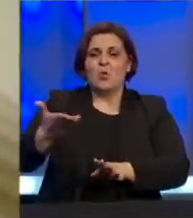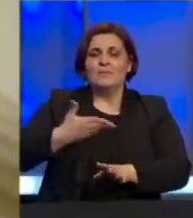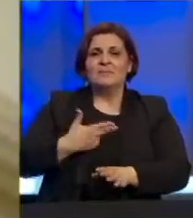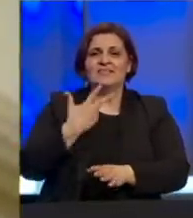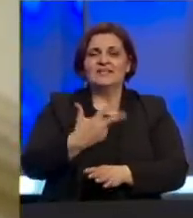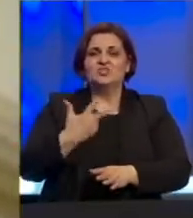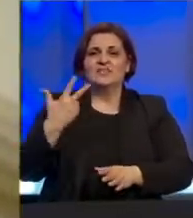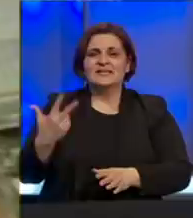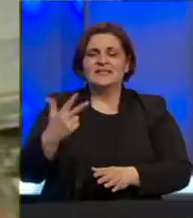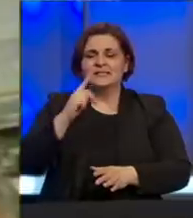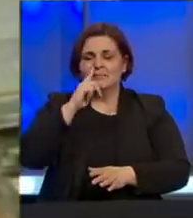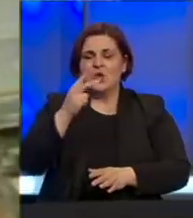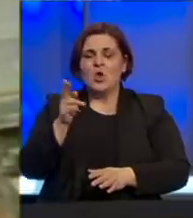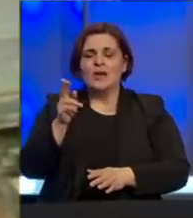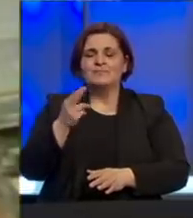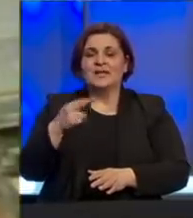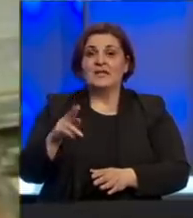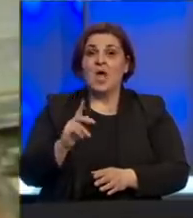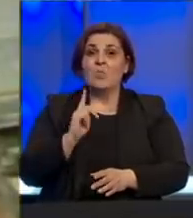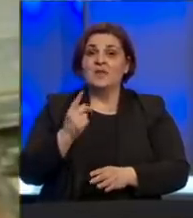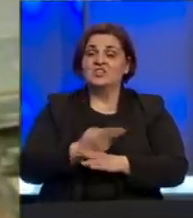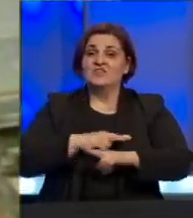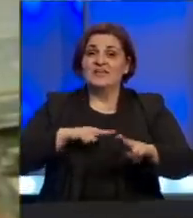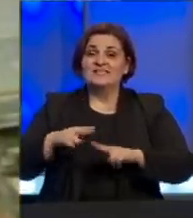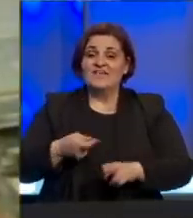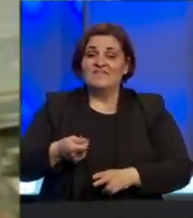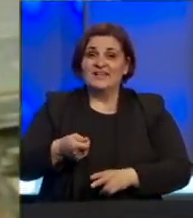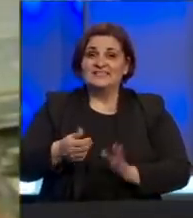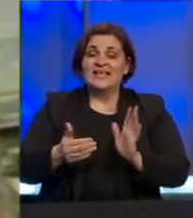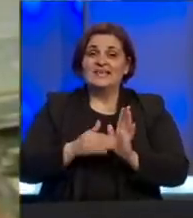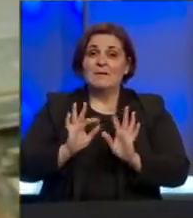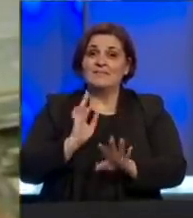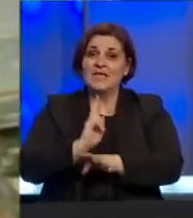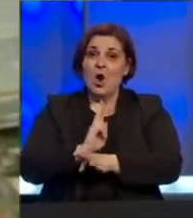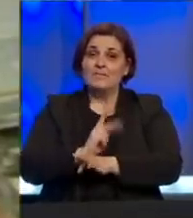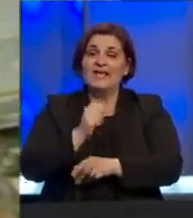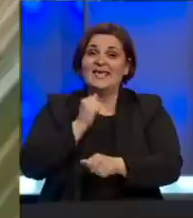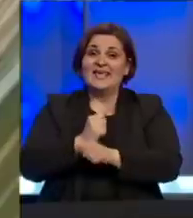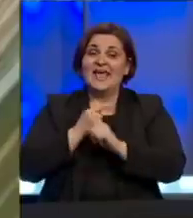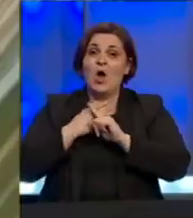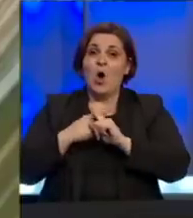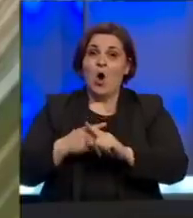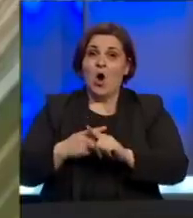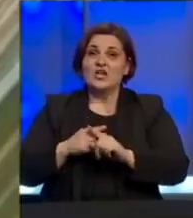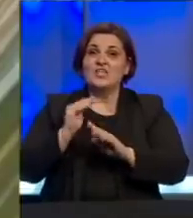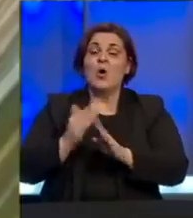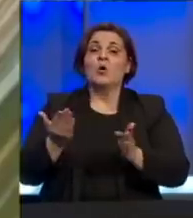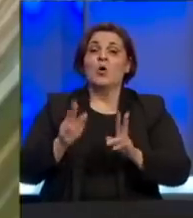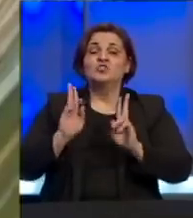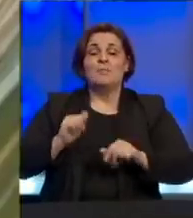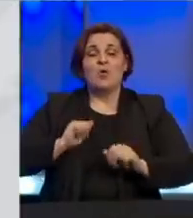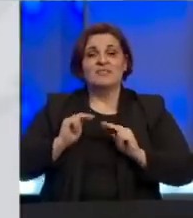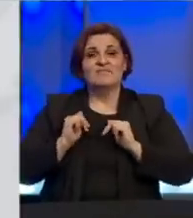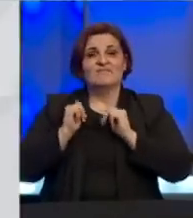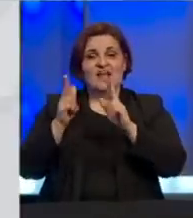330 miliona evra. Ipak upozorava državni minister financija treba biti oprezan jer se radi o kreditima koji će se kad tad morati